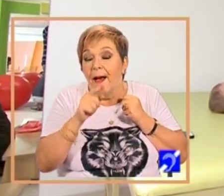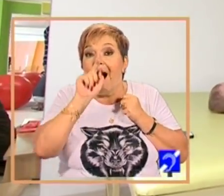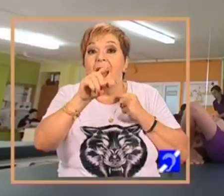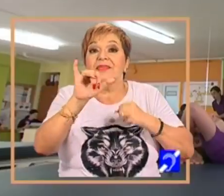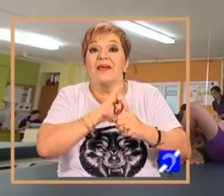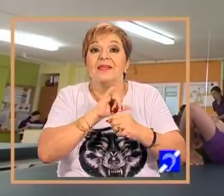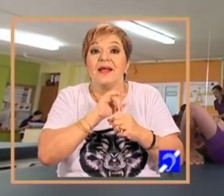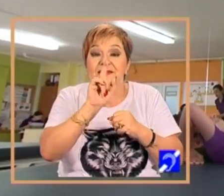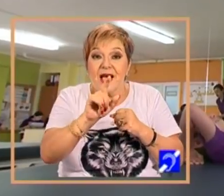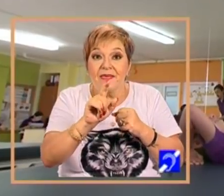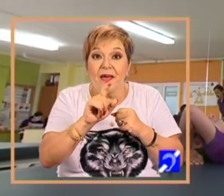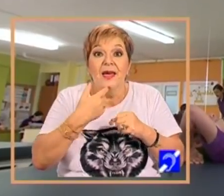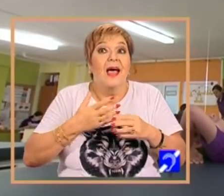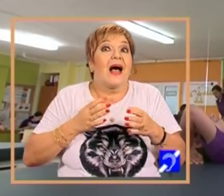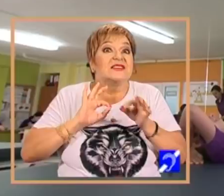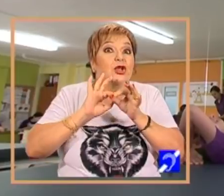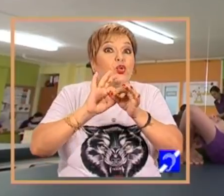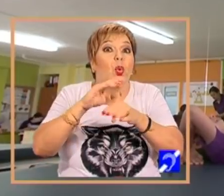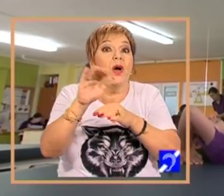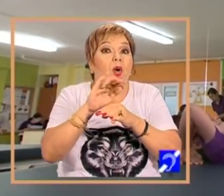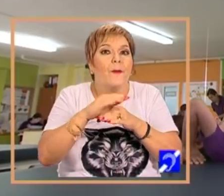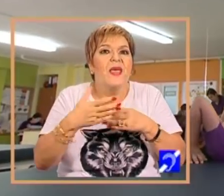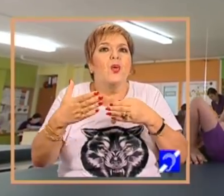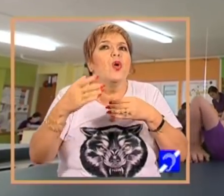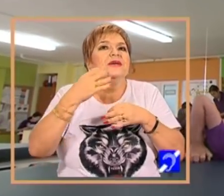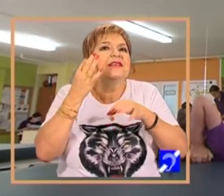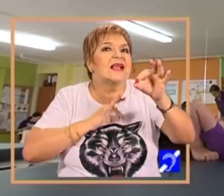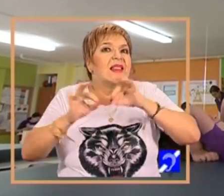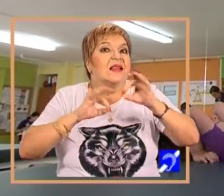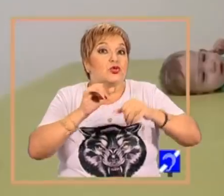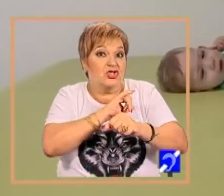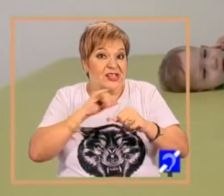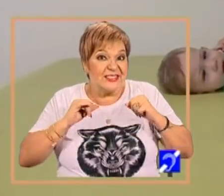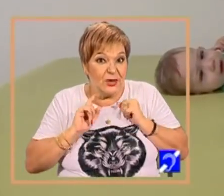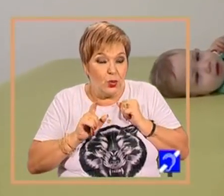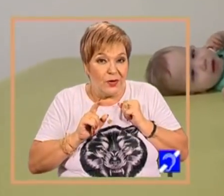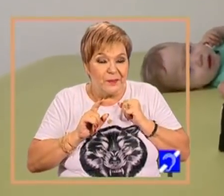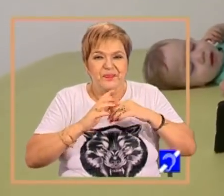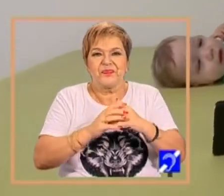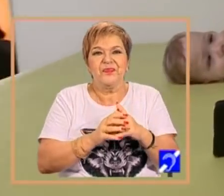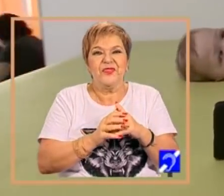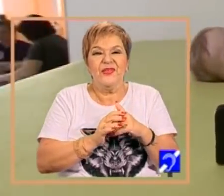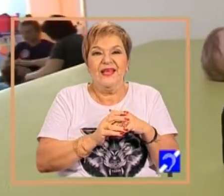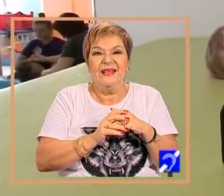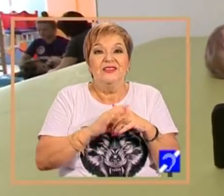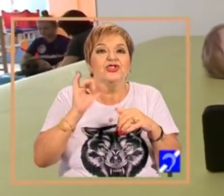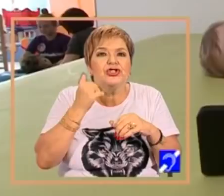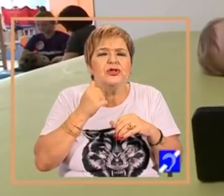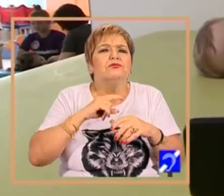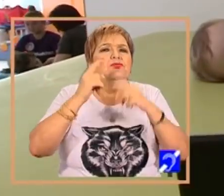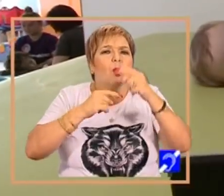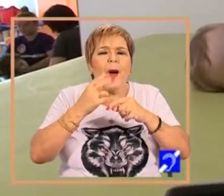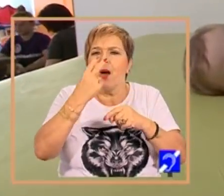principal, să ducem copilul cât mai mult spre independență. Și de acolo adaptăm